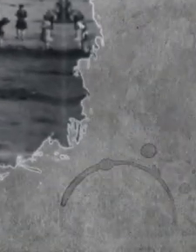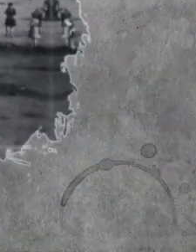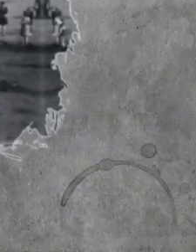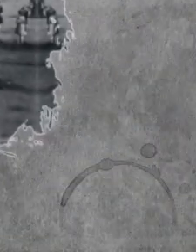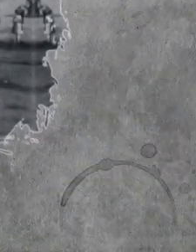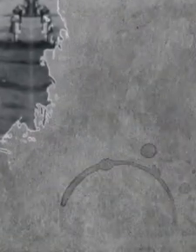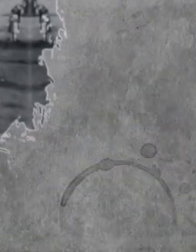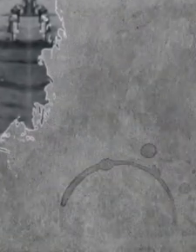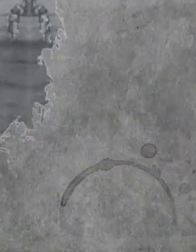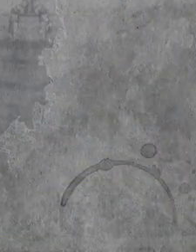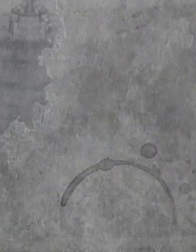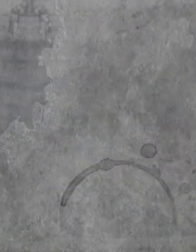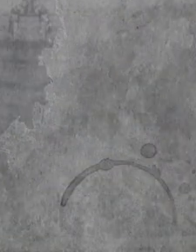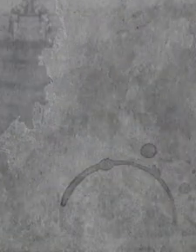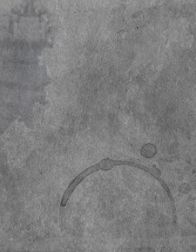Muzyka Muzyka